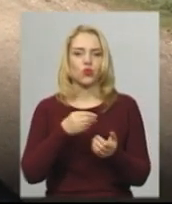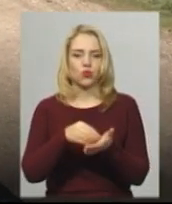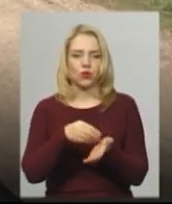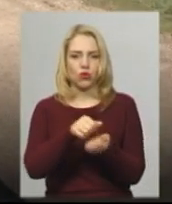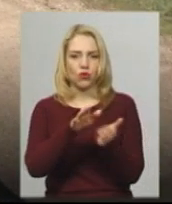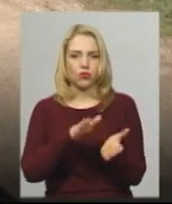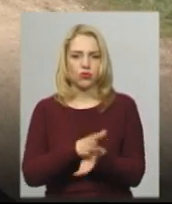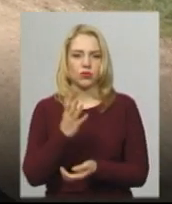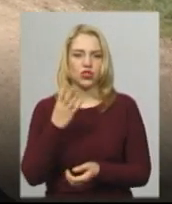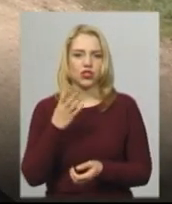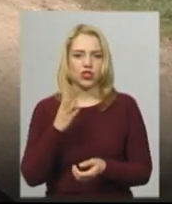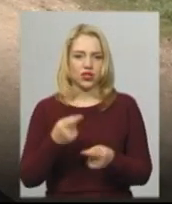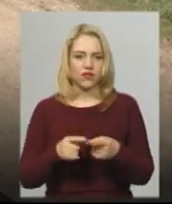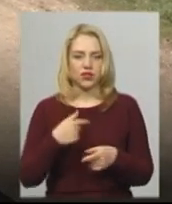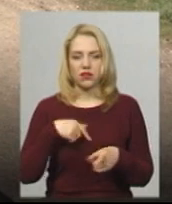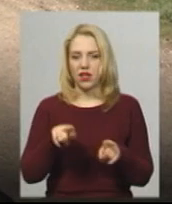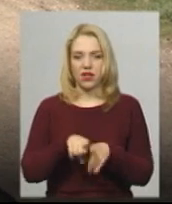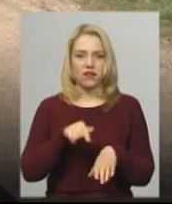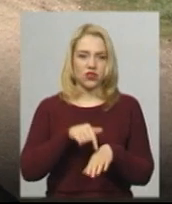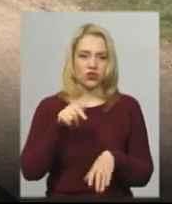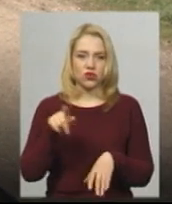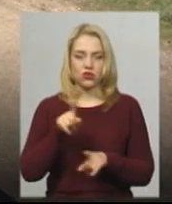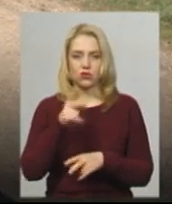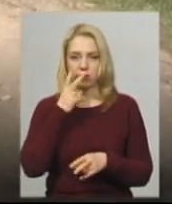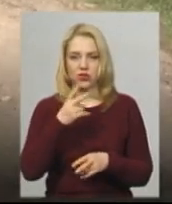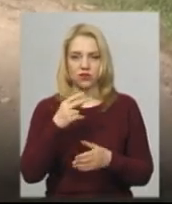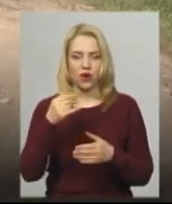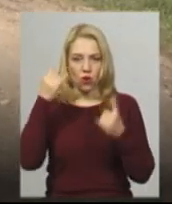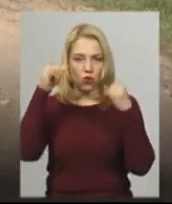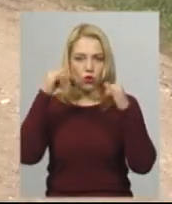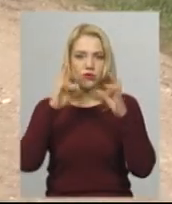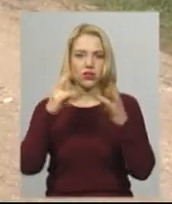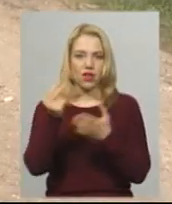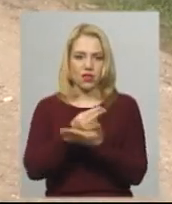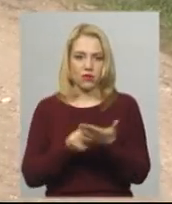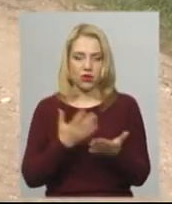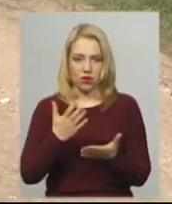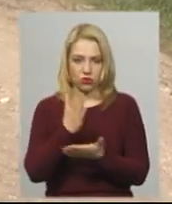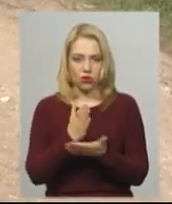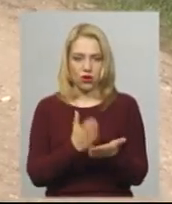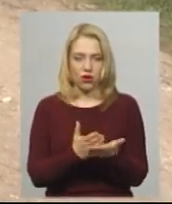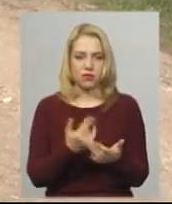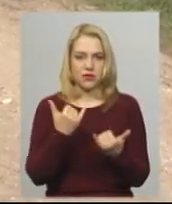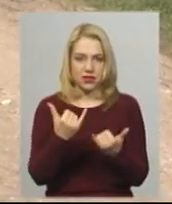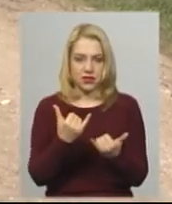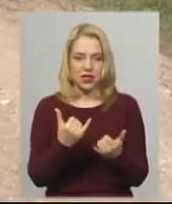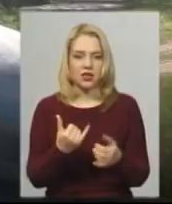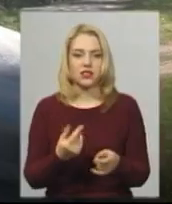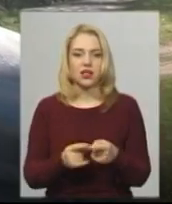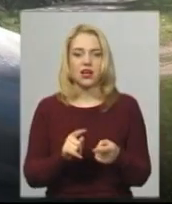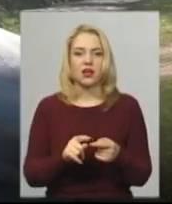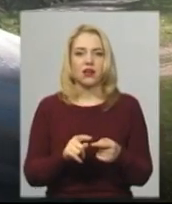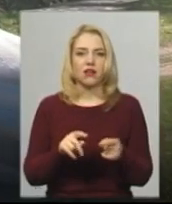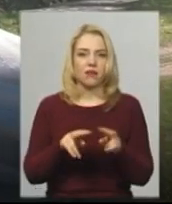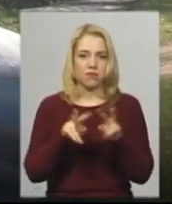таку ціну диктує, або корови, бачив тільки в картинці. Так що буханка хліба коштує 34 літри молока.